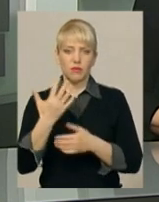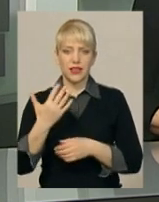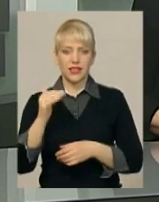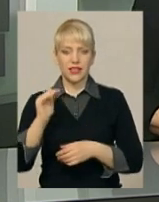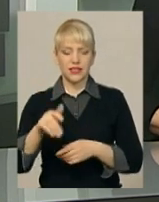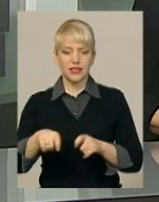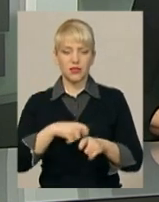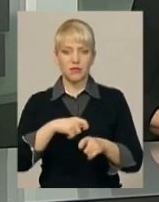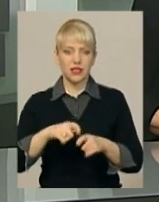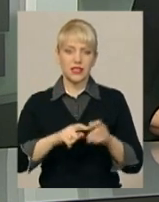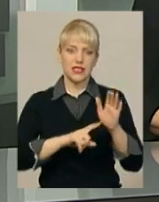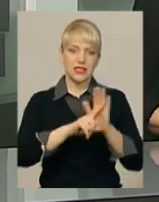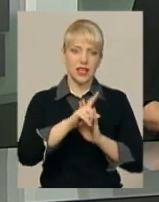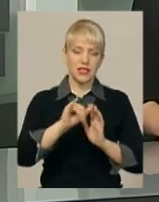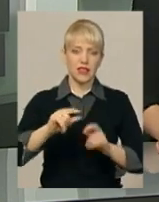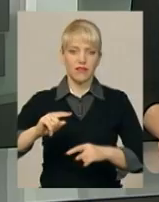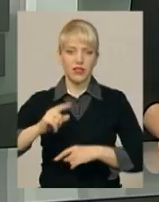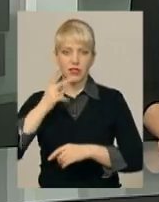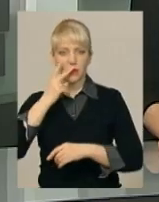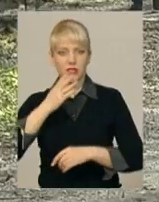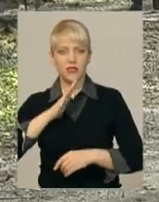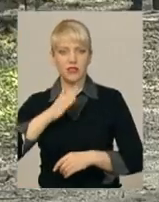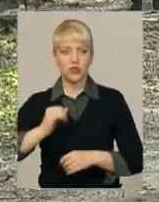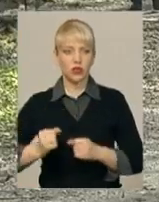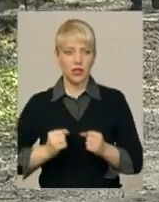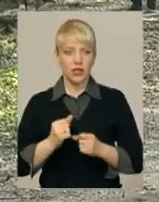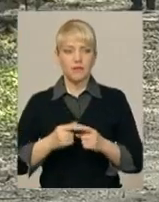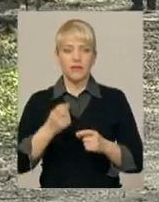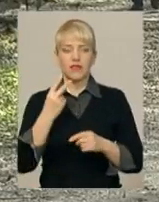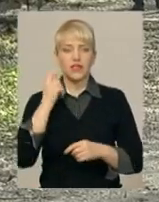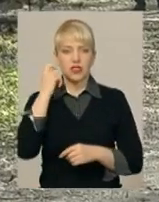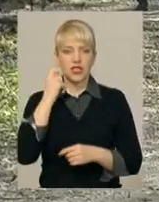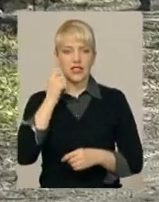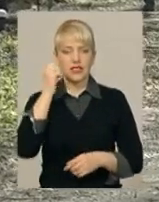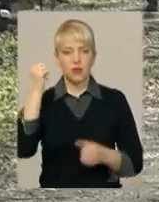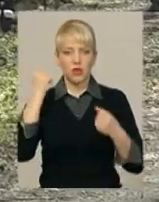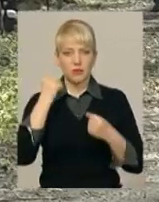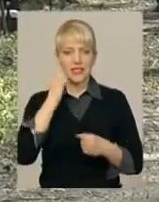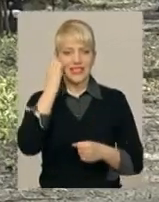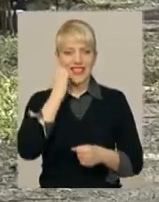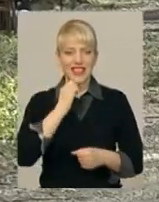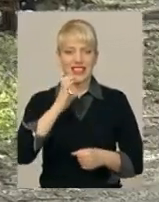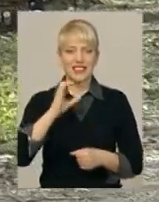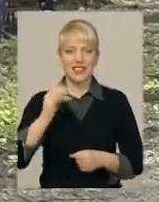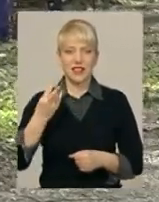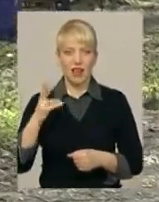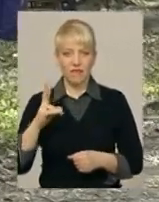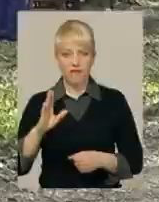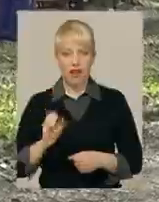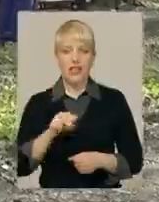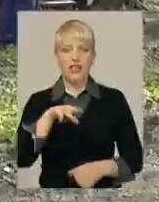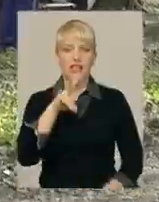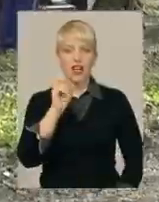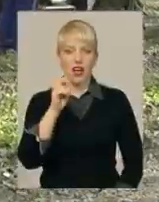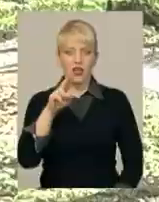Старти і фініші бачила Світлана Поробок. 12-річний спортсмен зі старої синяви Віталій Ткачук, за віковою категорією молодший